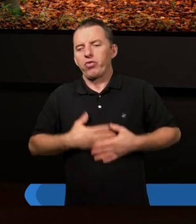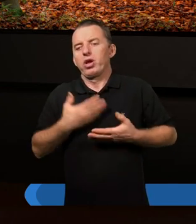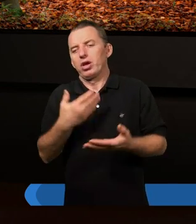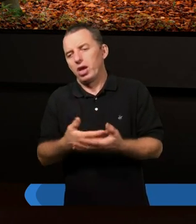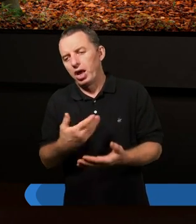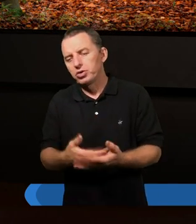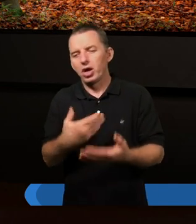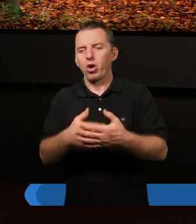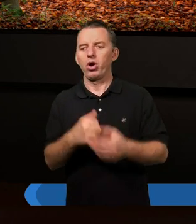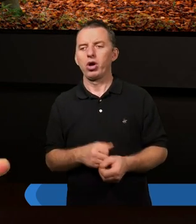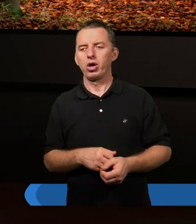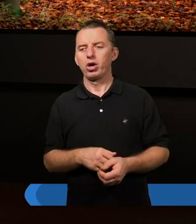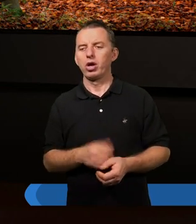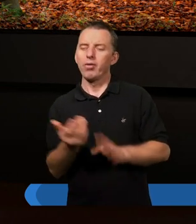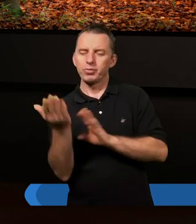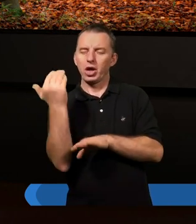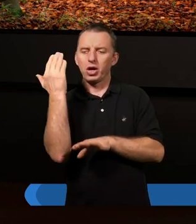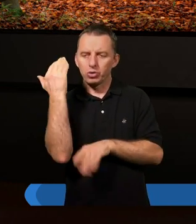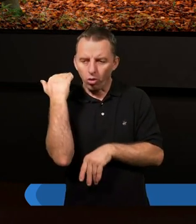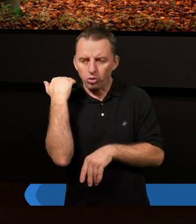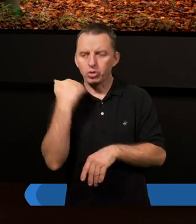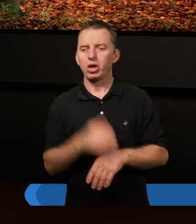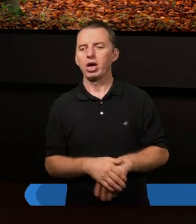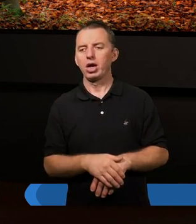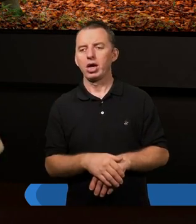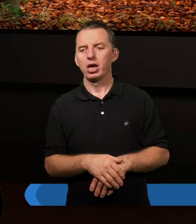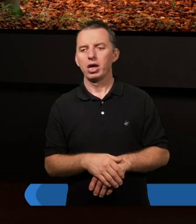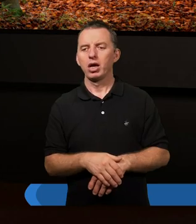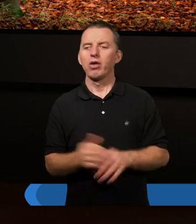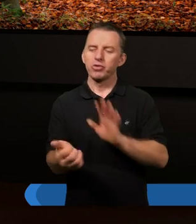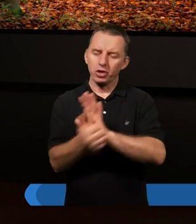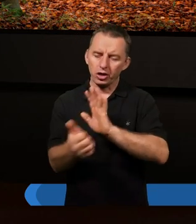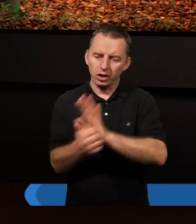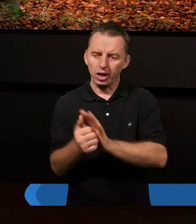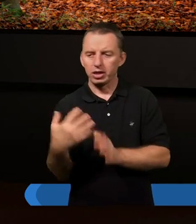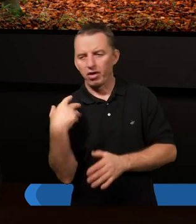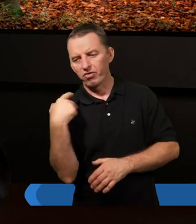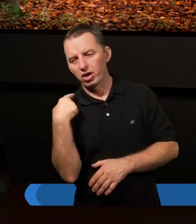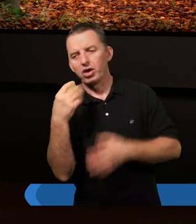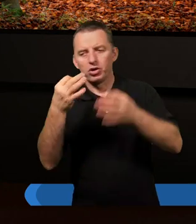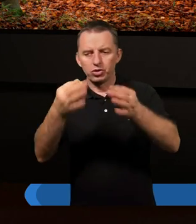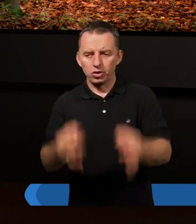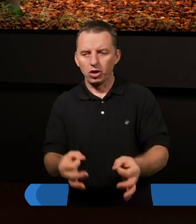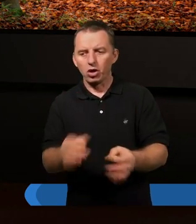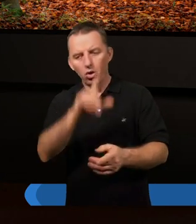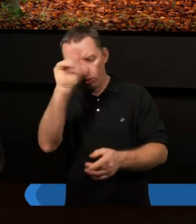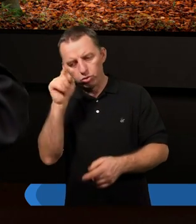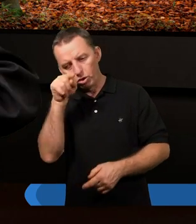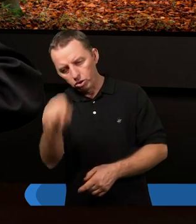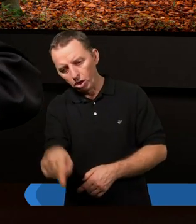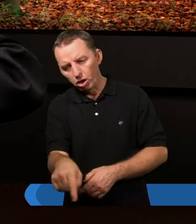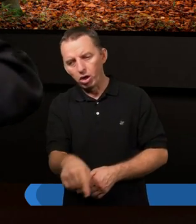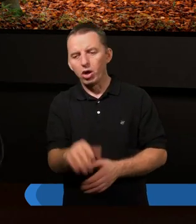w przeszłości, w XVI wieku i dzisiaj ludzie to